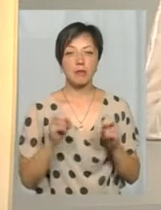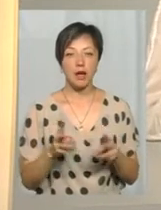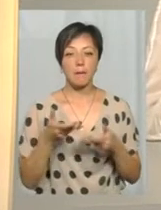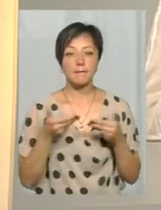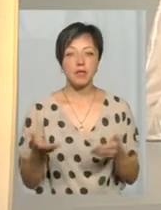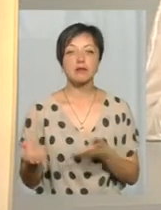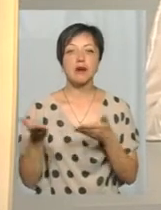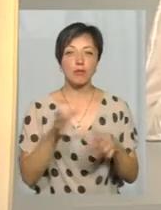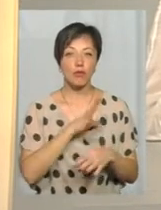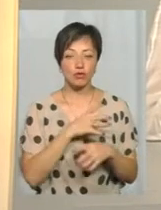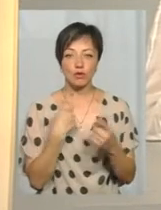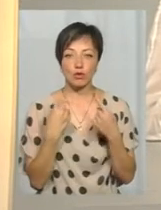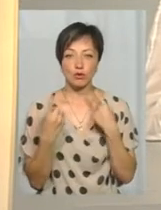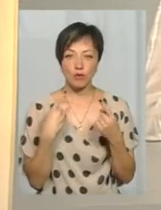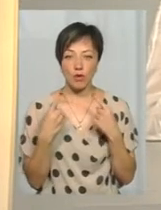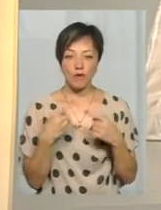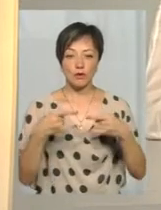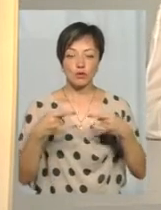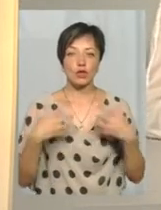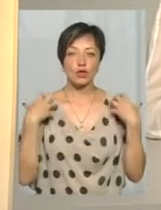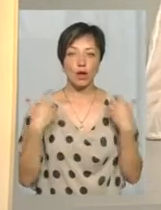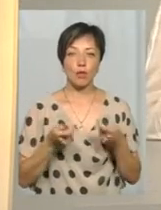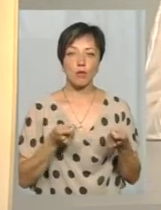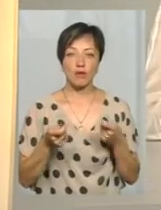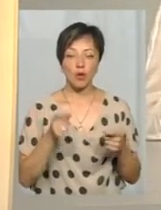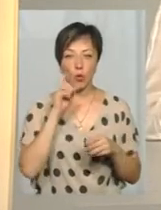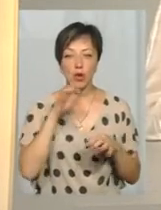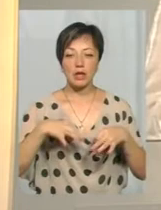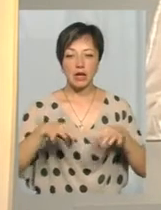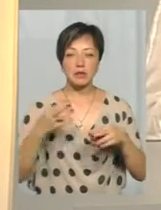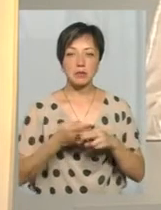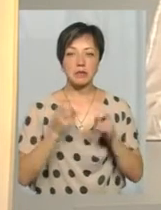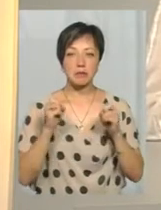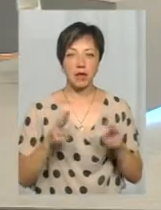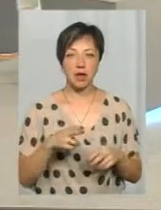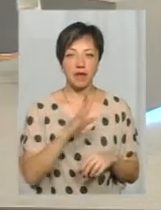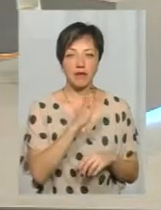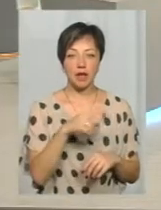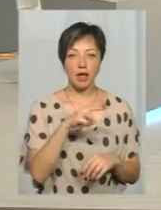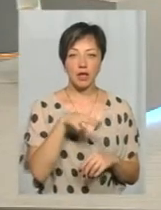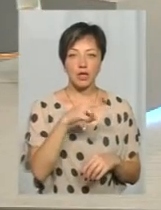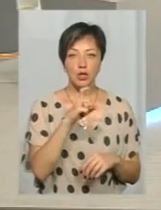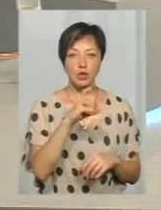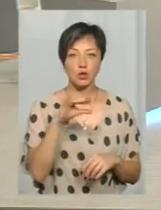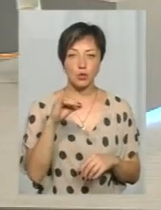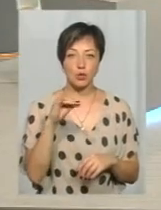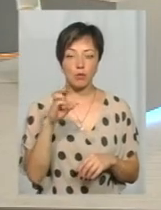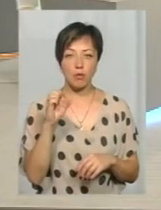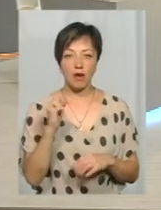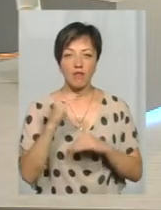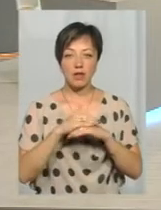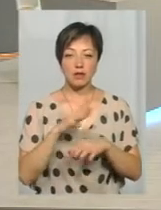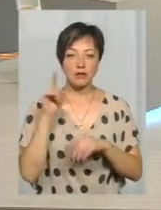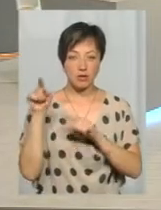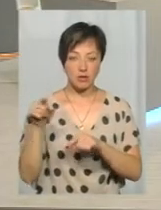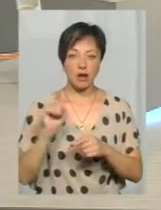Ми запрошували до розмови у студію начальника управління Укртрансбезпеки Віталія Дзюбу, проте він повідомив, що вечір проведе